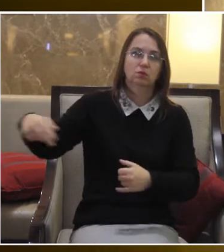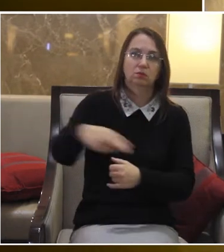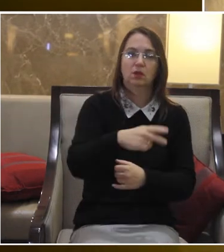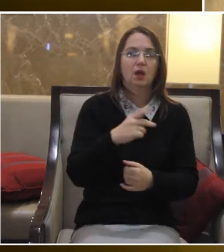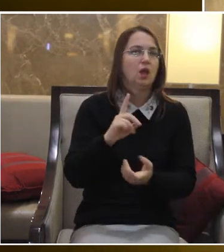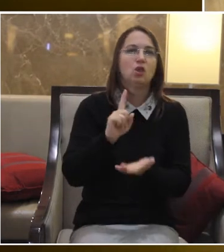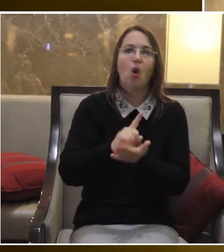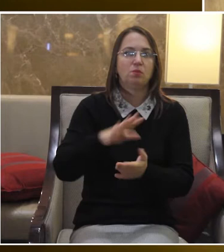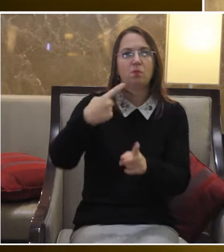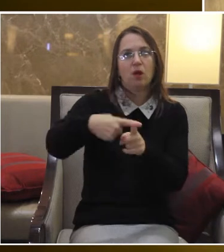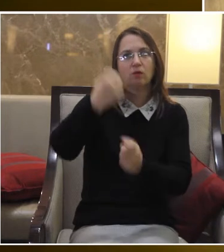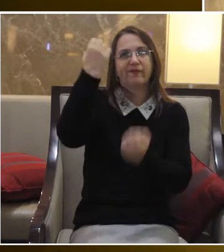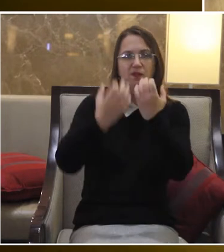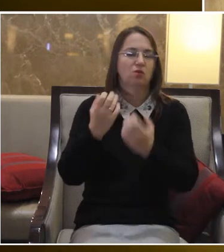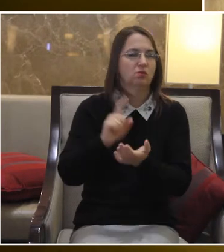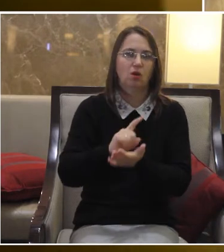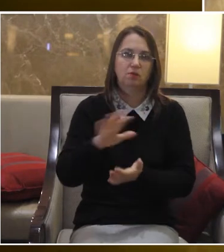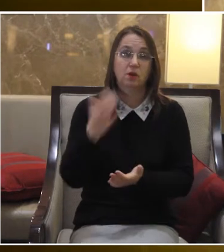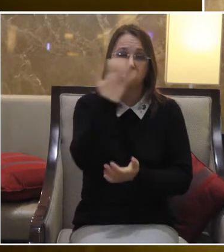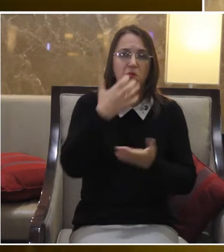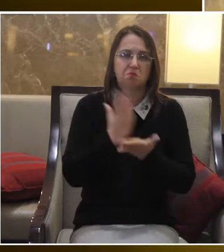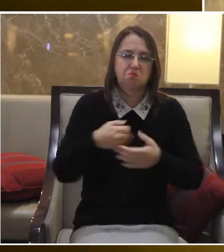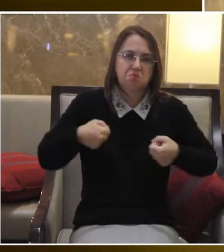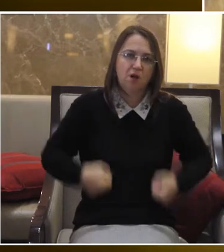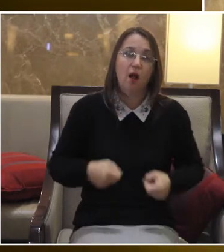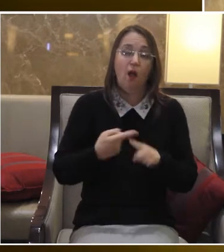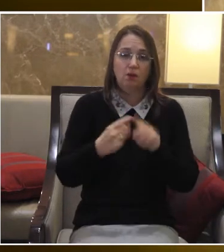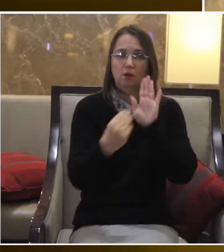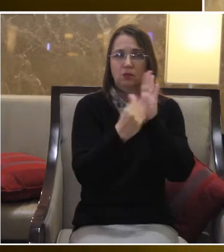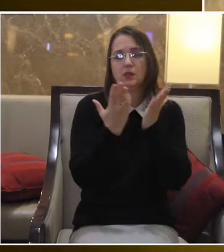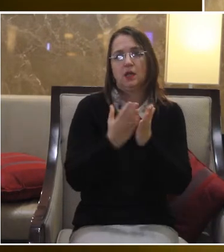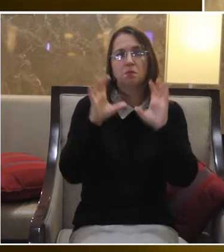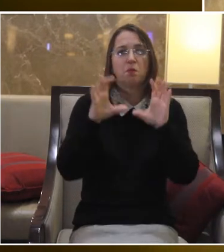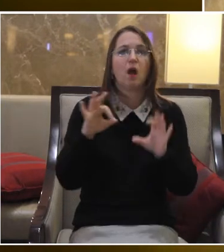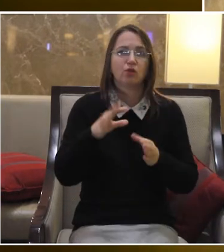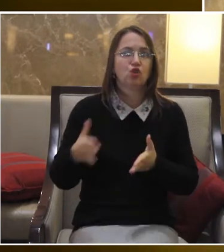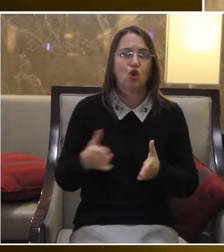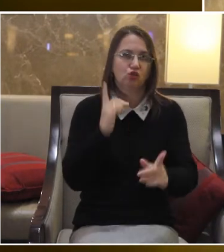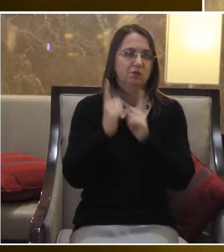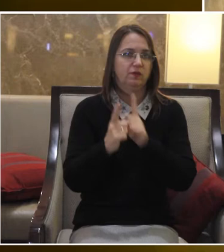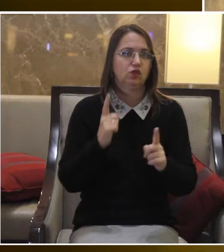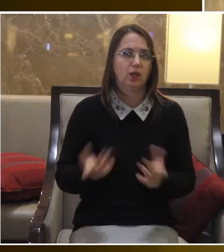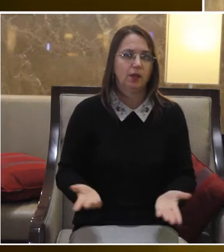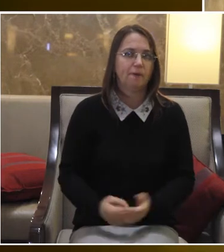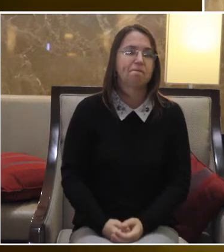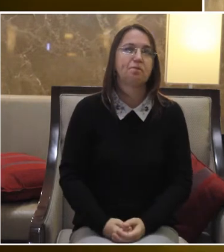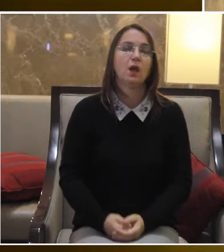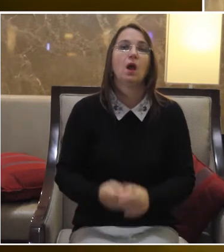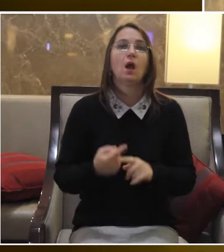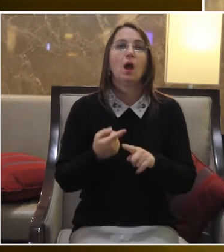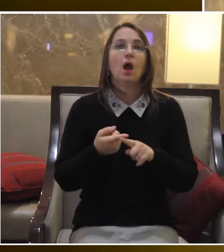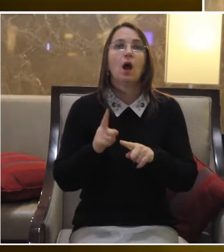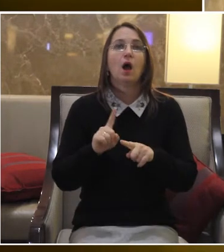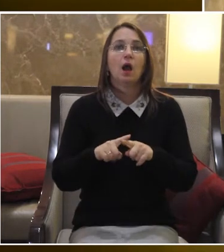людина може не зорієнтуватися, де знаходиться перехід І це прописано в правилах руху? Безумовно, це